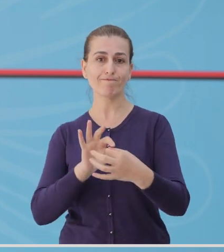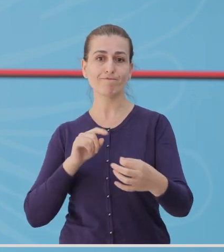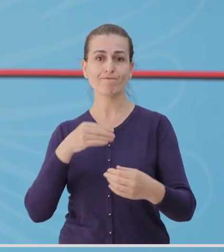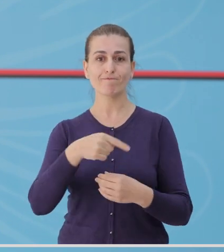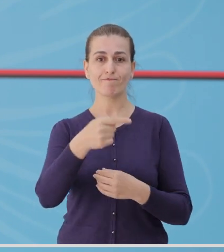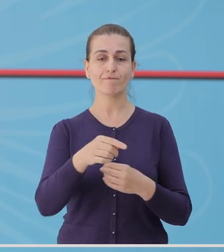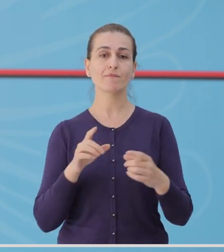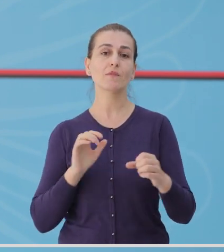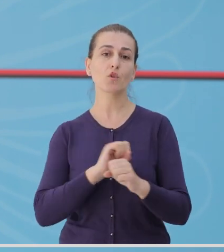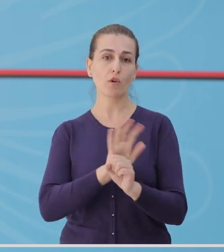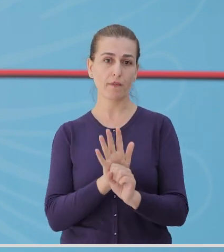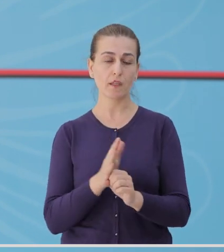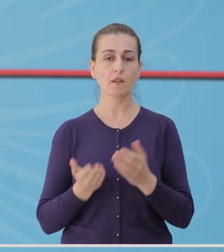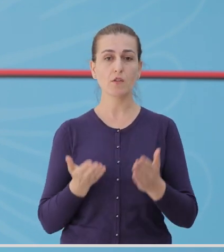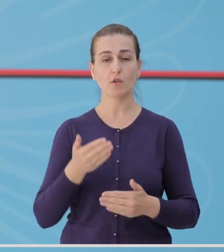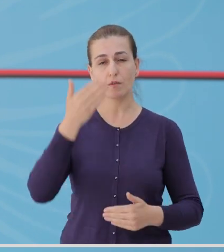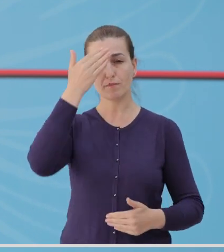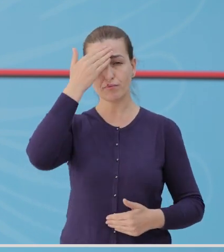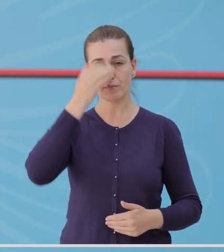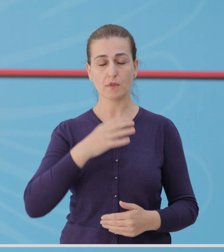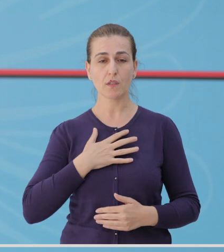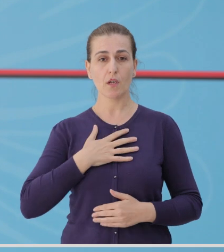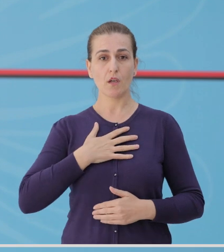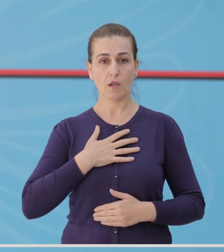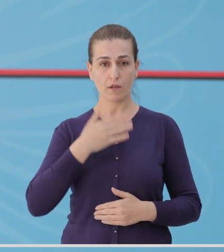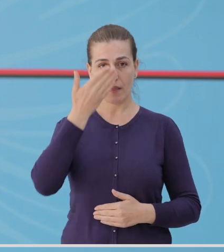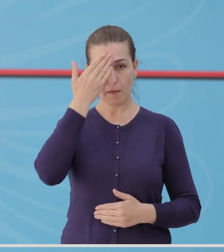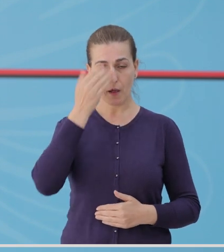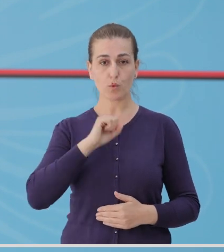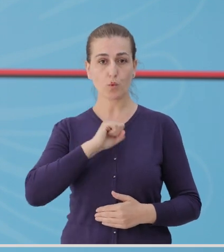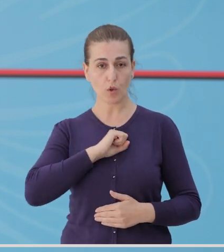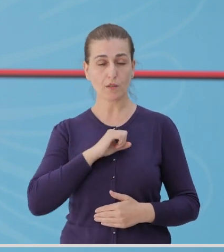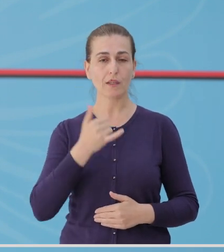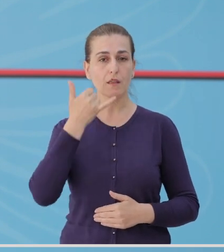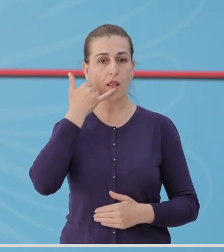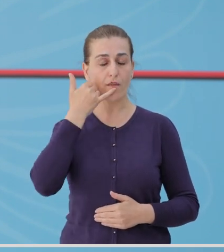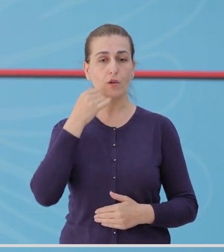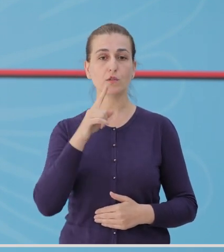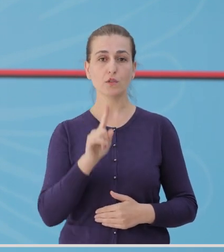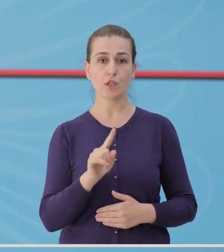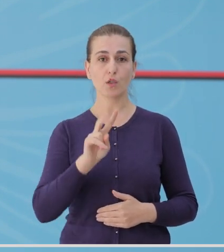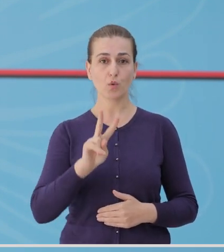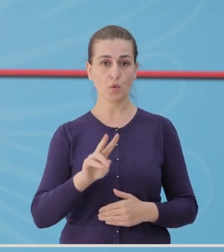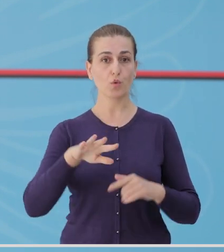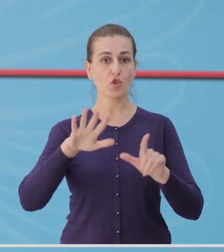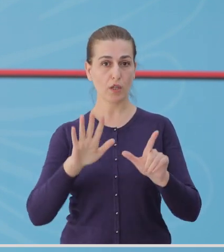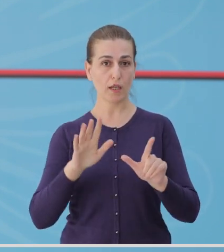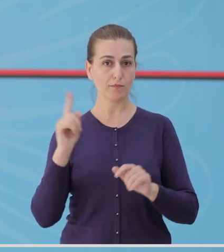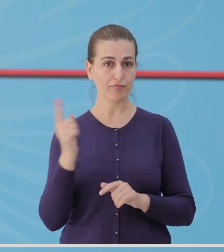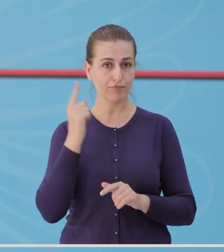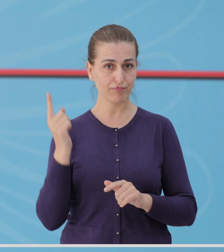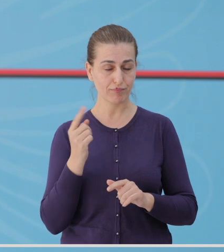-19. Nëse keni shenja të sëmundjes COVID-19, telefononi në numërin e urgjensës 127.